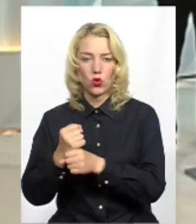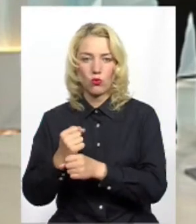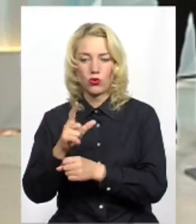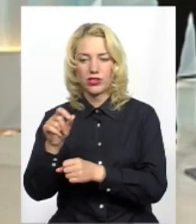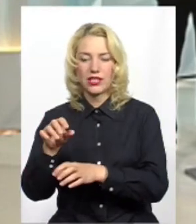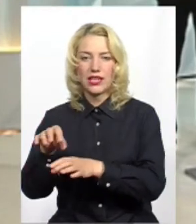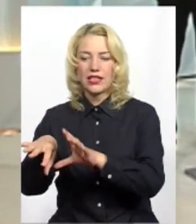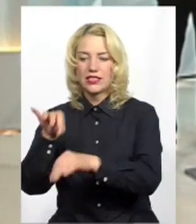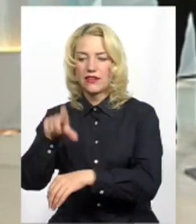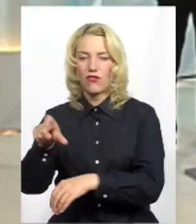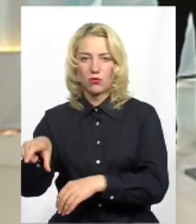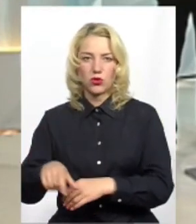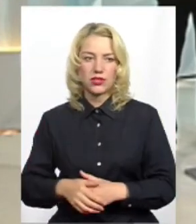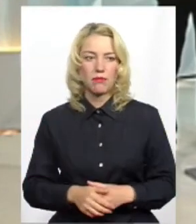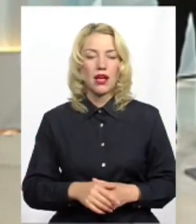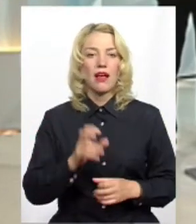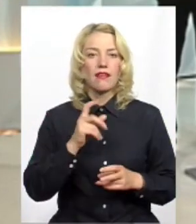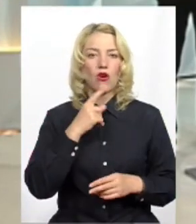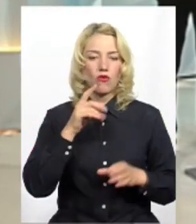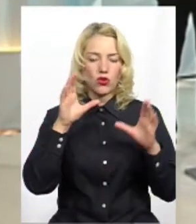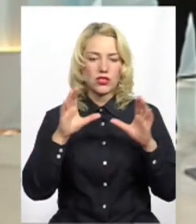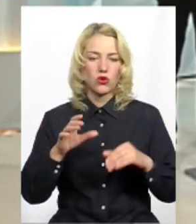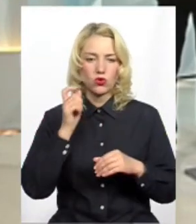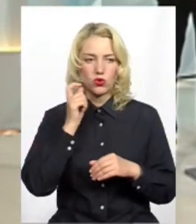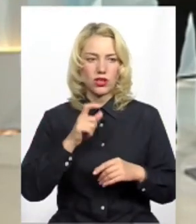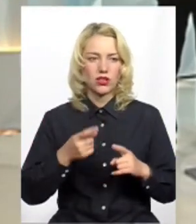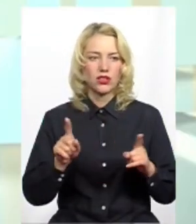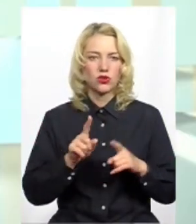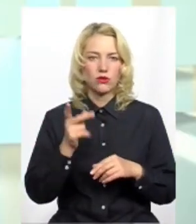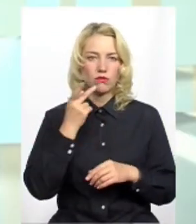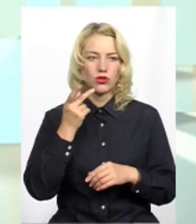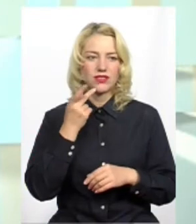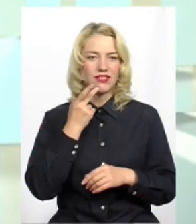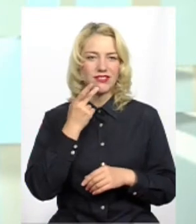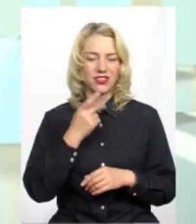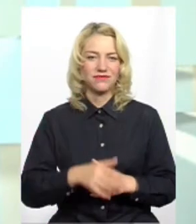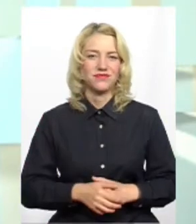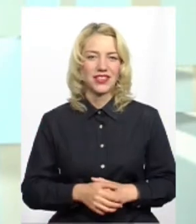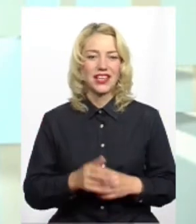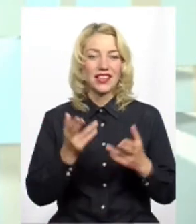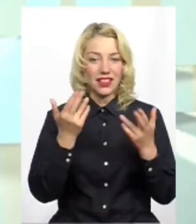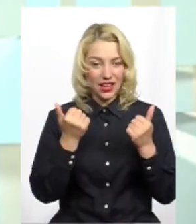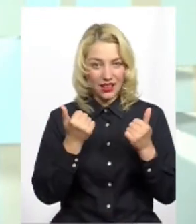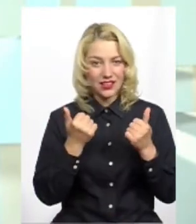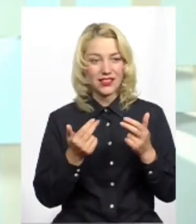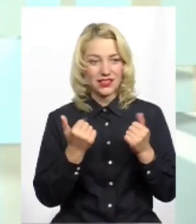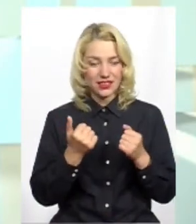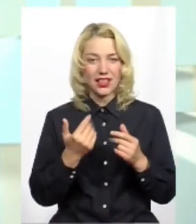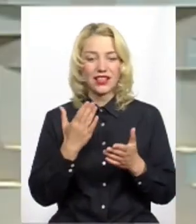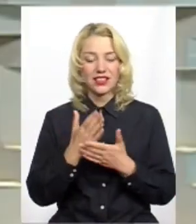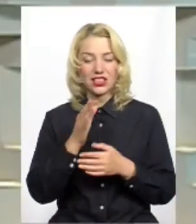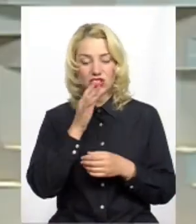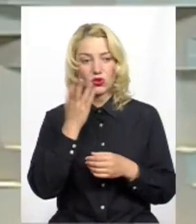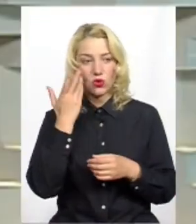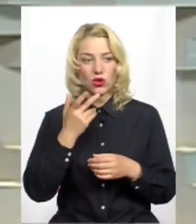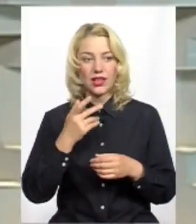виборцями. Можна і так, але каже закон України про статус народного депутата, що постійно. Так, просто є час, коли